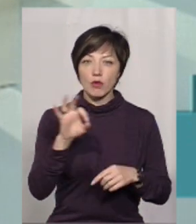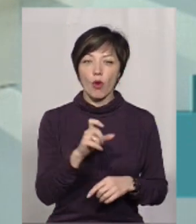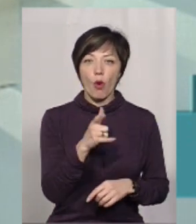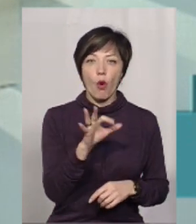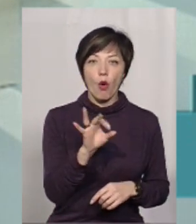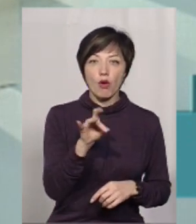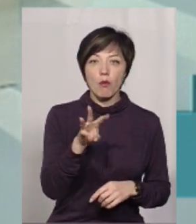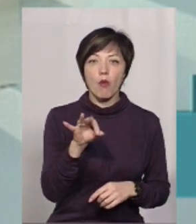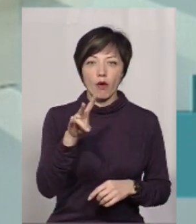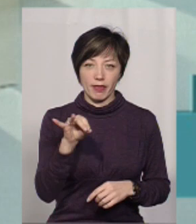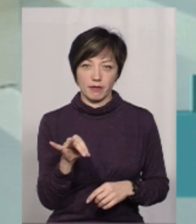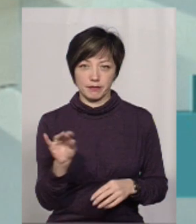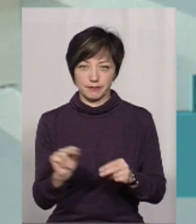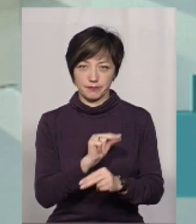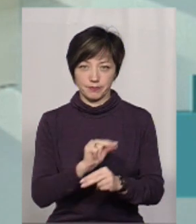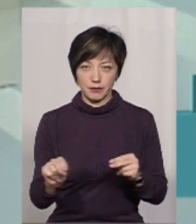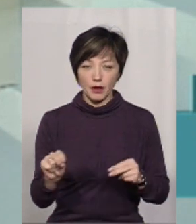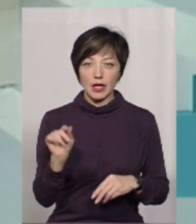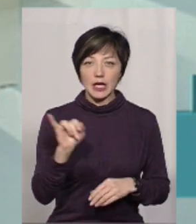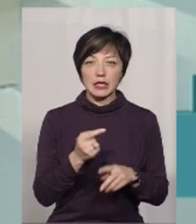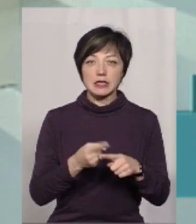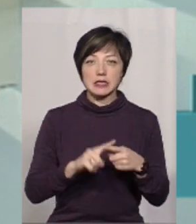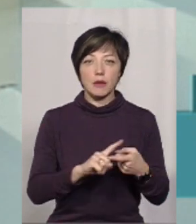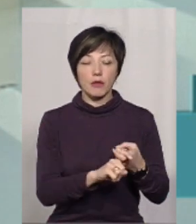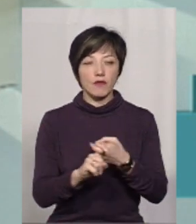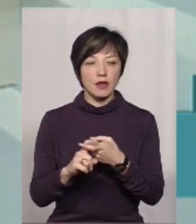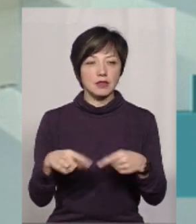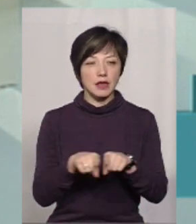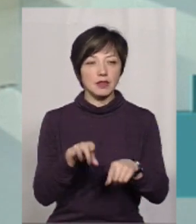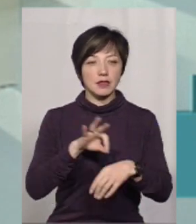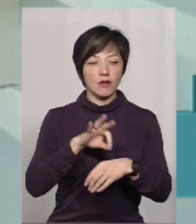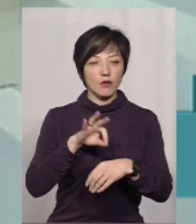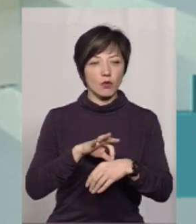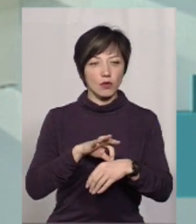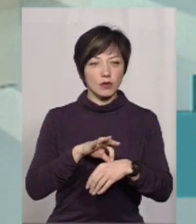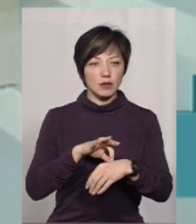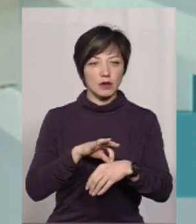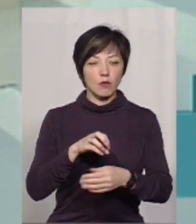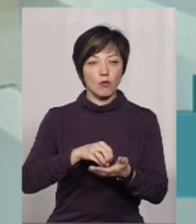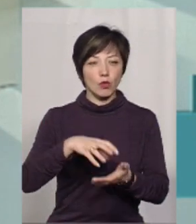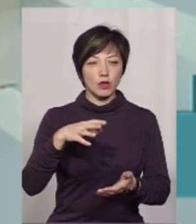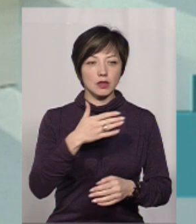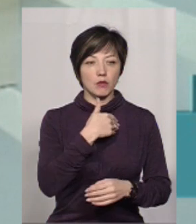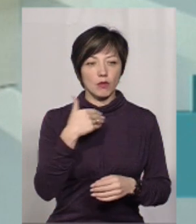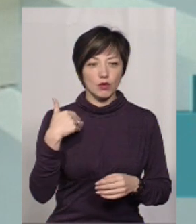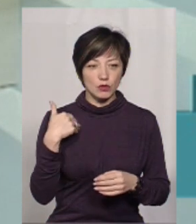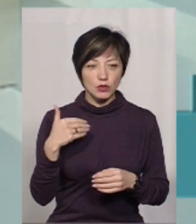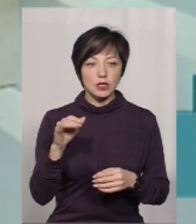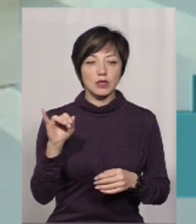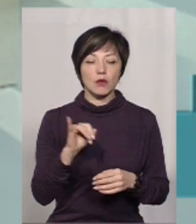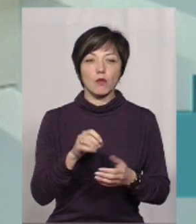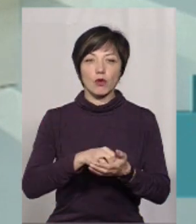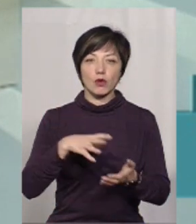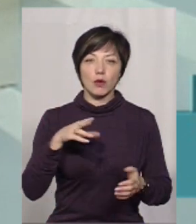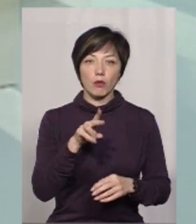гормонотерапію. І це стосується таких захворювань, як пухлини молочної залози,